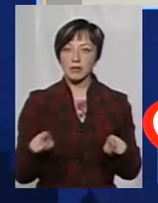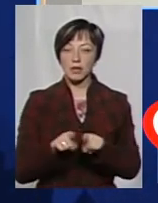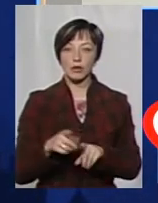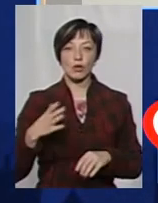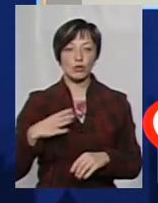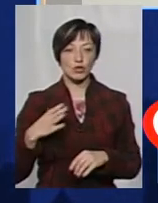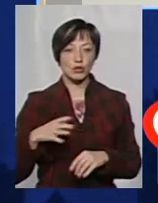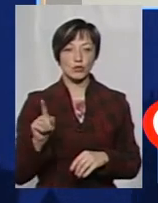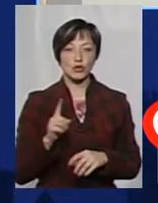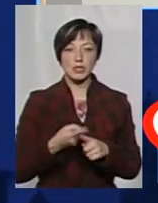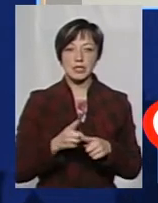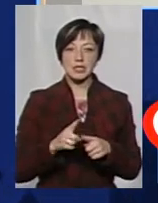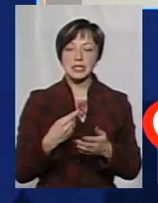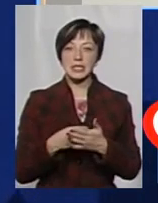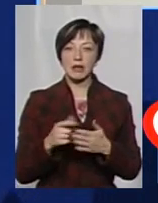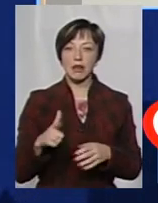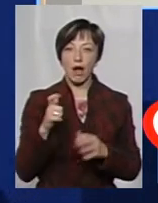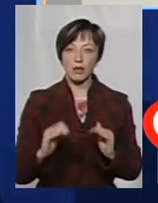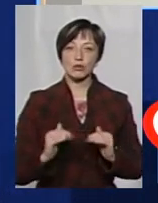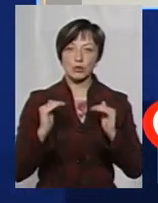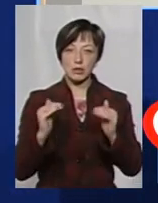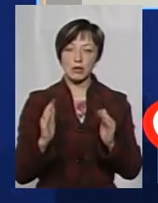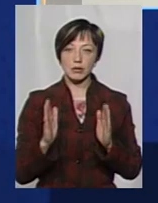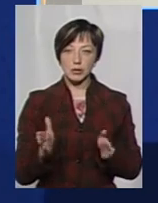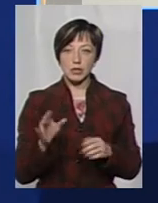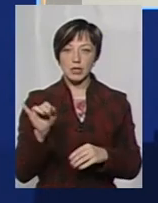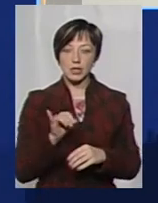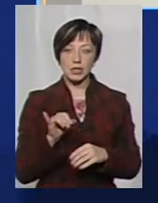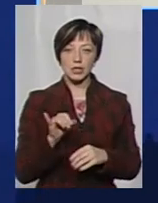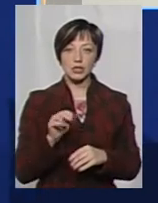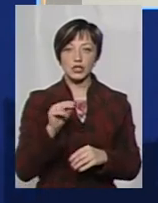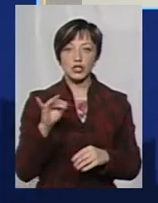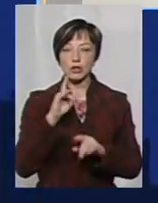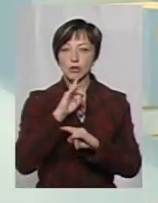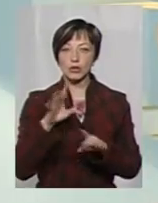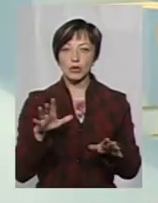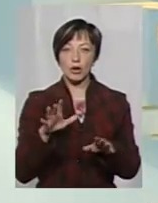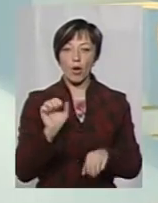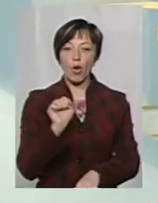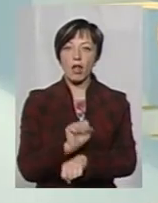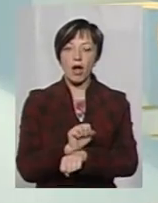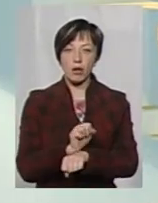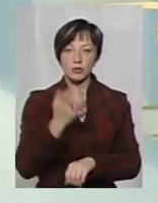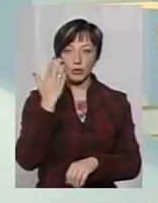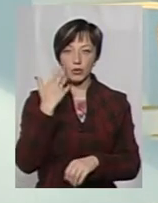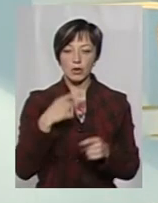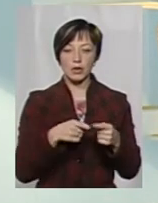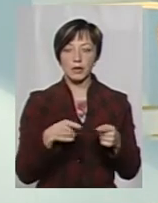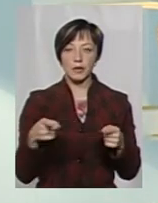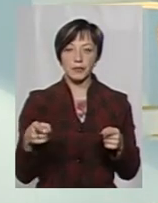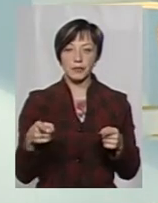очікуємо, що ціни на газ будуть зростати і чи не буде якогось колапсу під час того, як